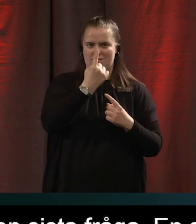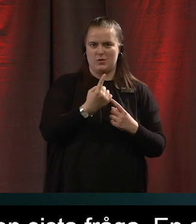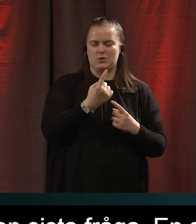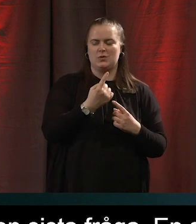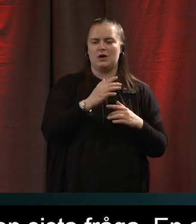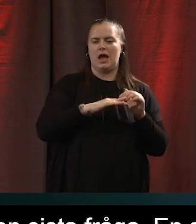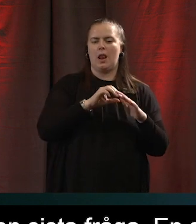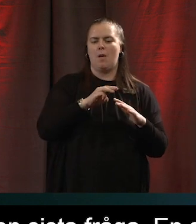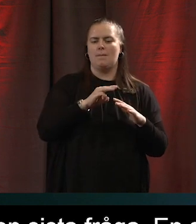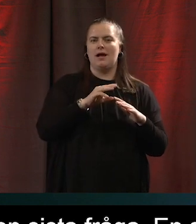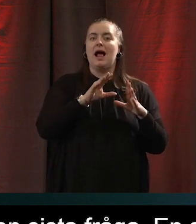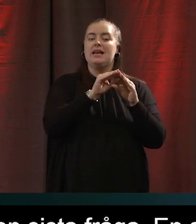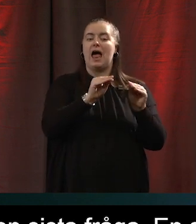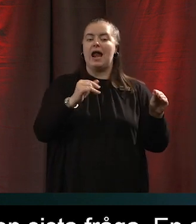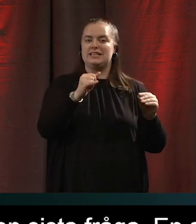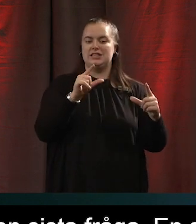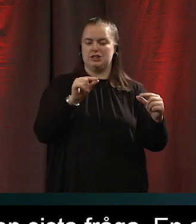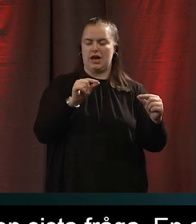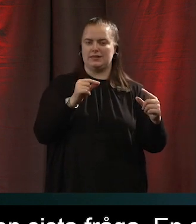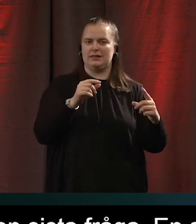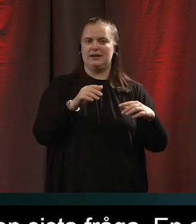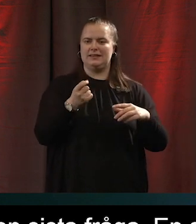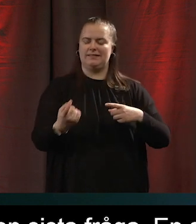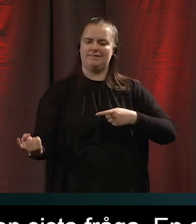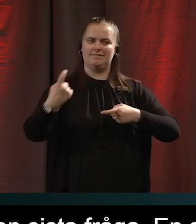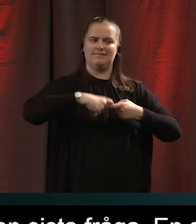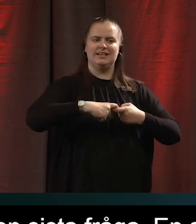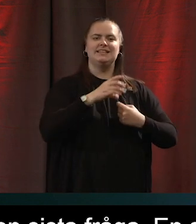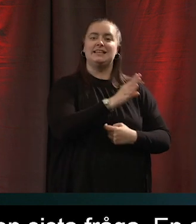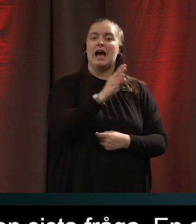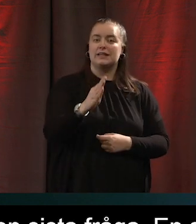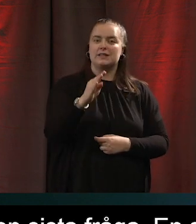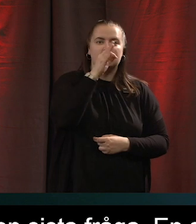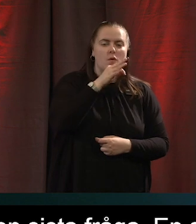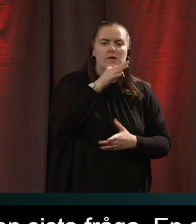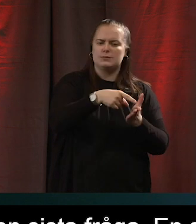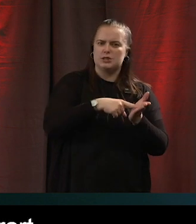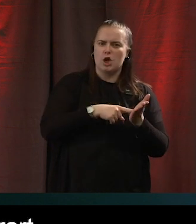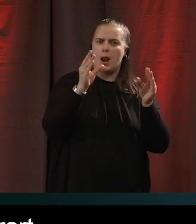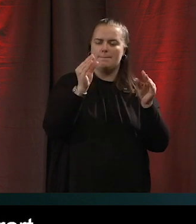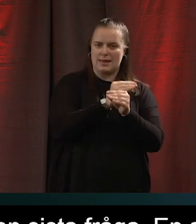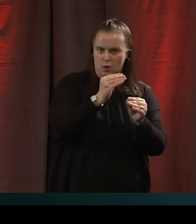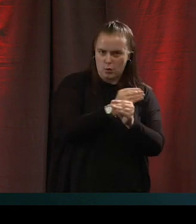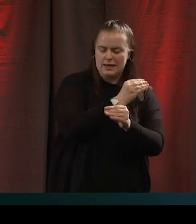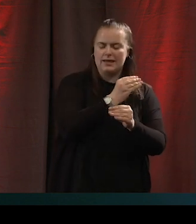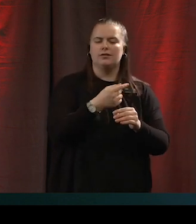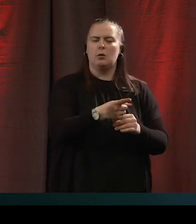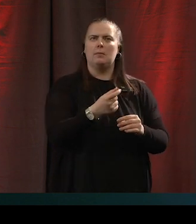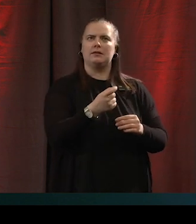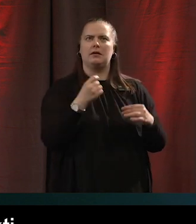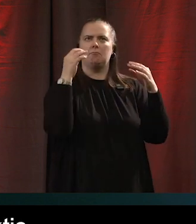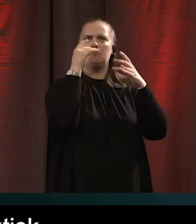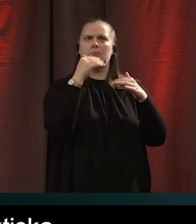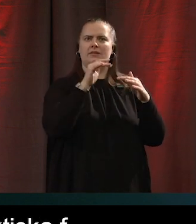lärare i chatten som associerar till didaktiska frågor och specialpedagogik och som frågar sig lite